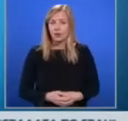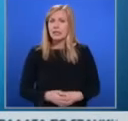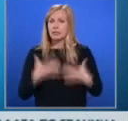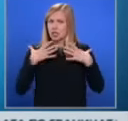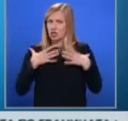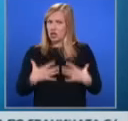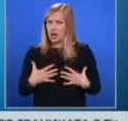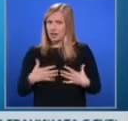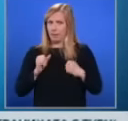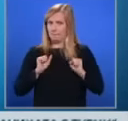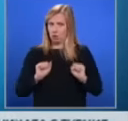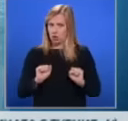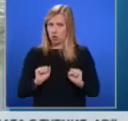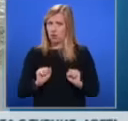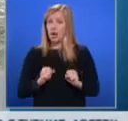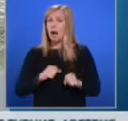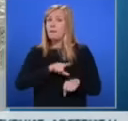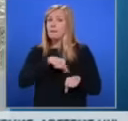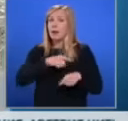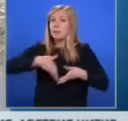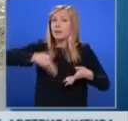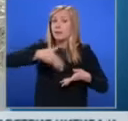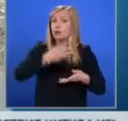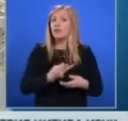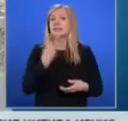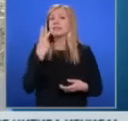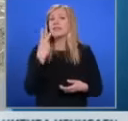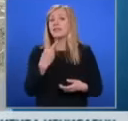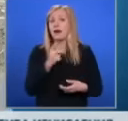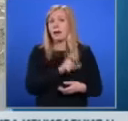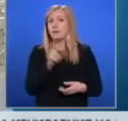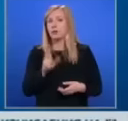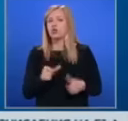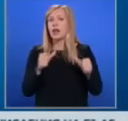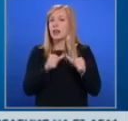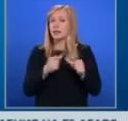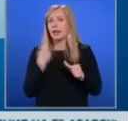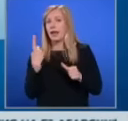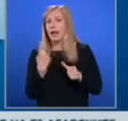Сбронежилетки в екипа по време на пътуването обаче били само два мадуши. Лазър е един от тях.